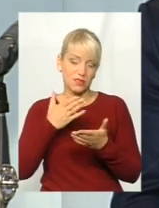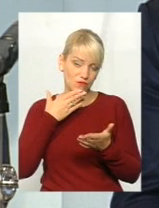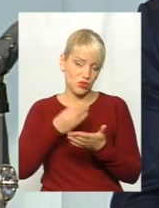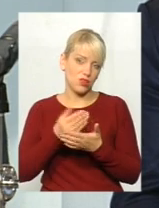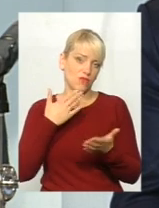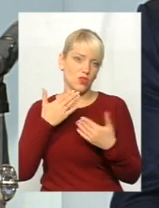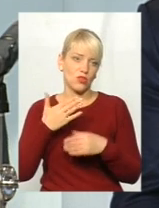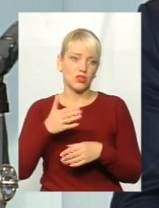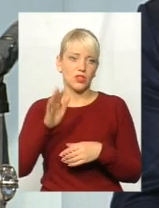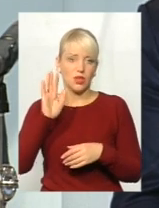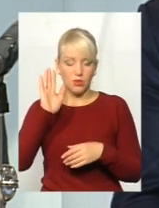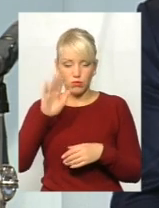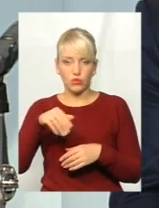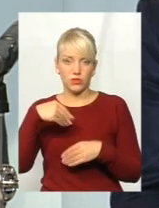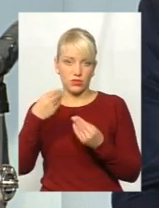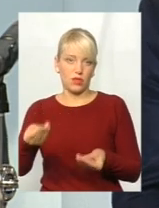його пускають, державу дають